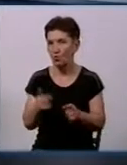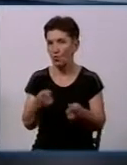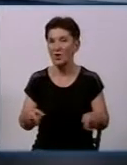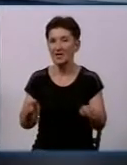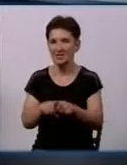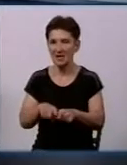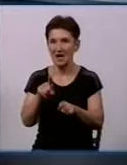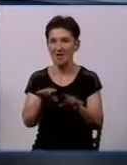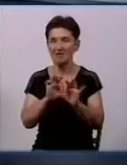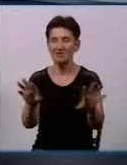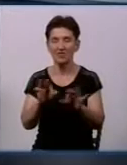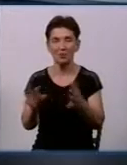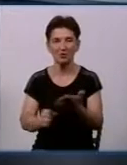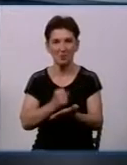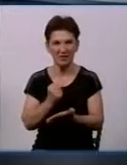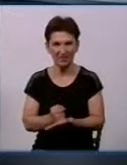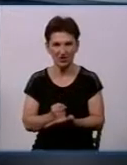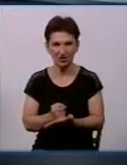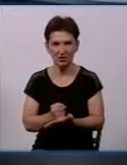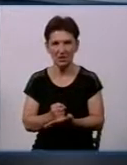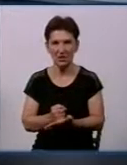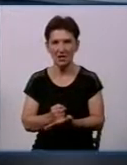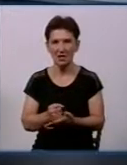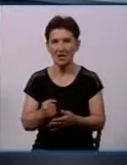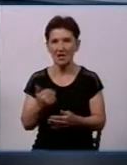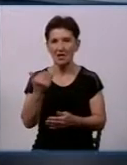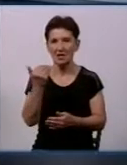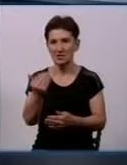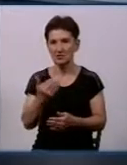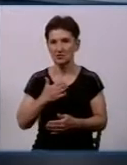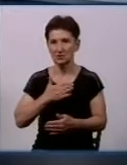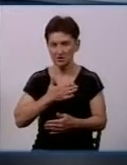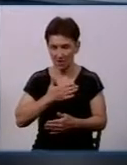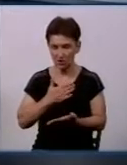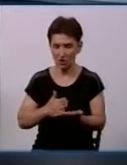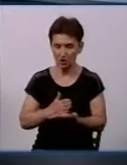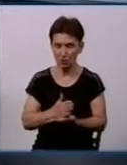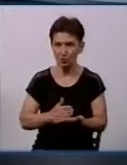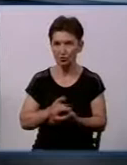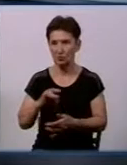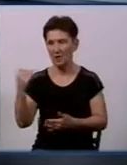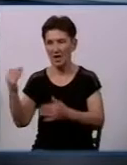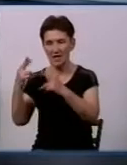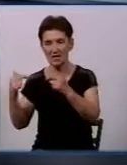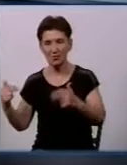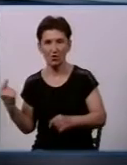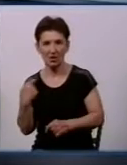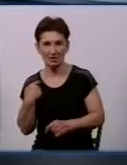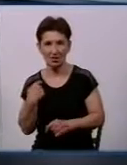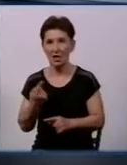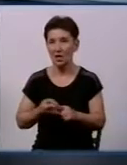підтверджена, їхній стан з обох боків засвідчений і нашої служби, і ОКВП Дніпро, Кіровоград. Тому